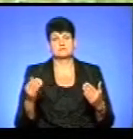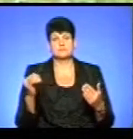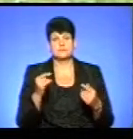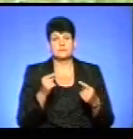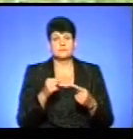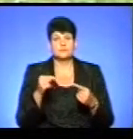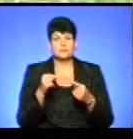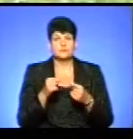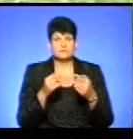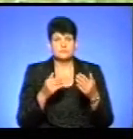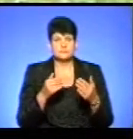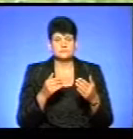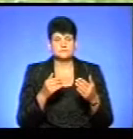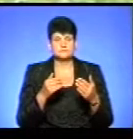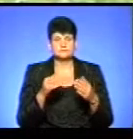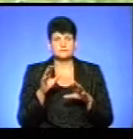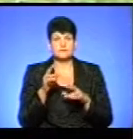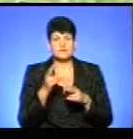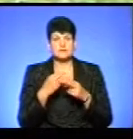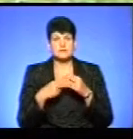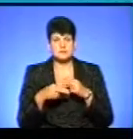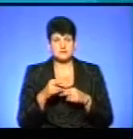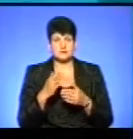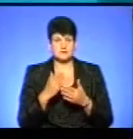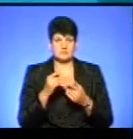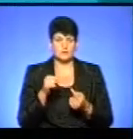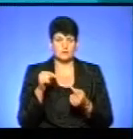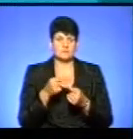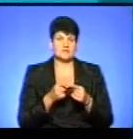цирки підлягають під це визначення.